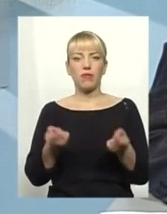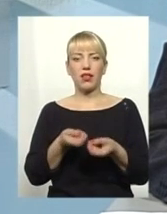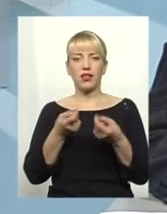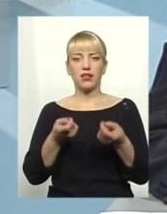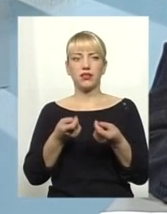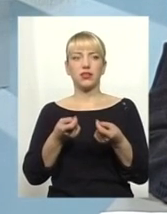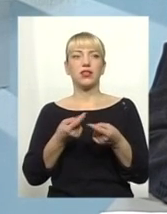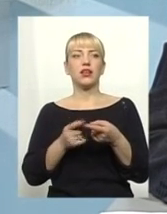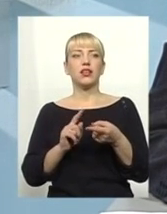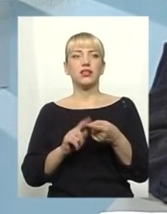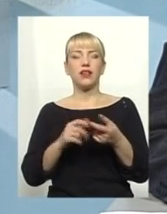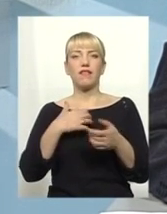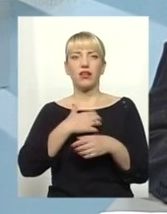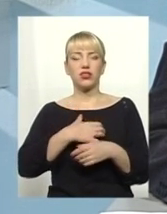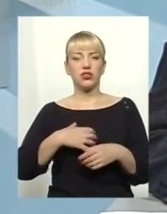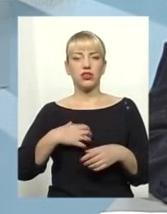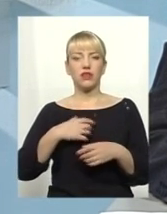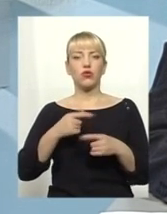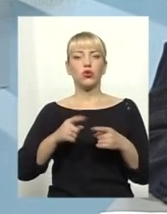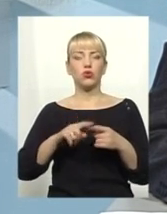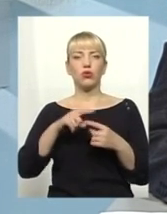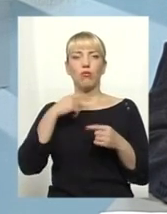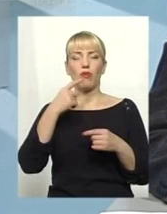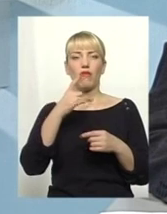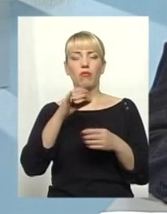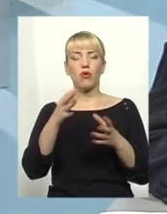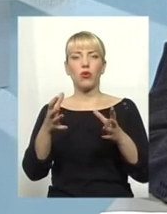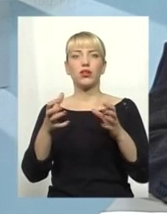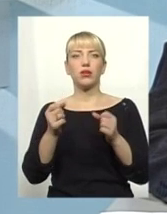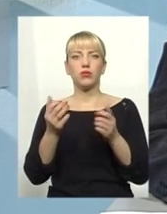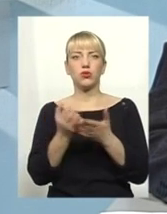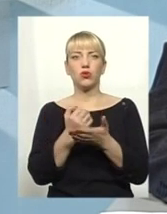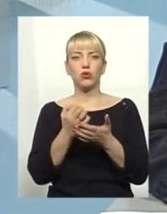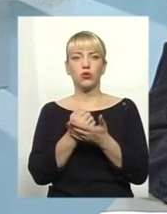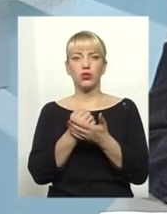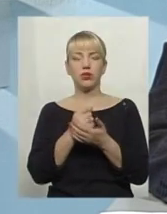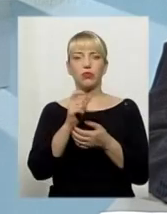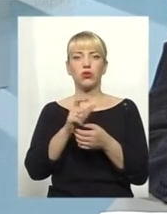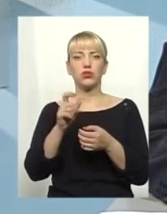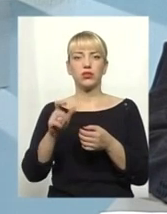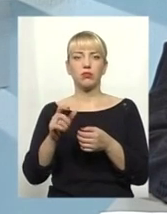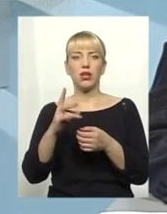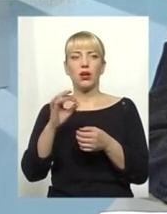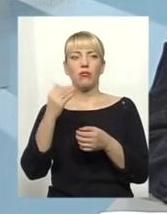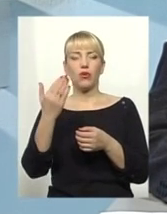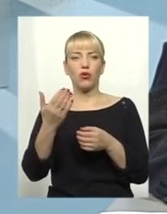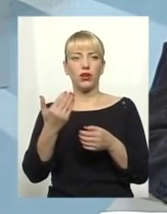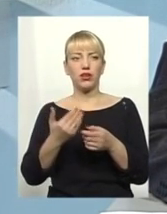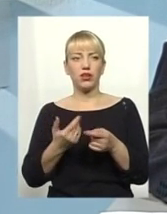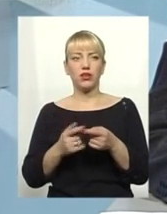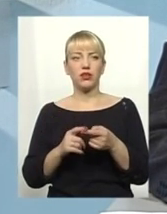важливо. Тут вже йдеться якраз і про отримання доходів певним колом осіб і про їхню, якраз,